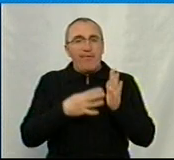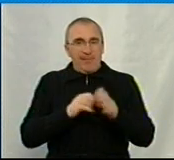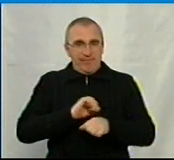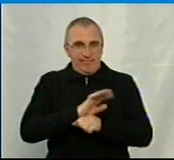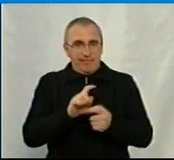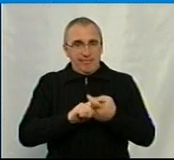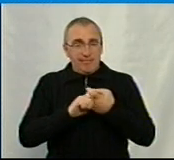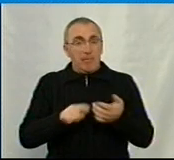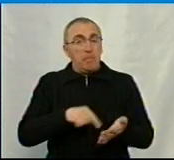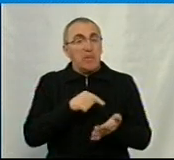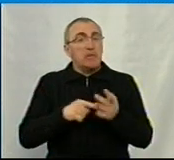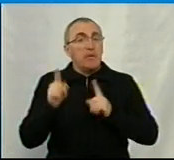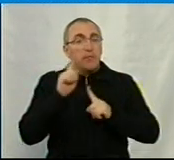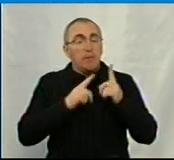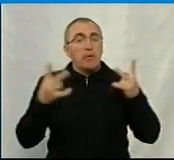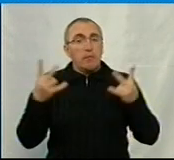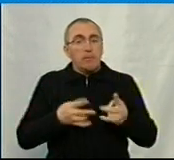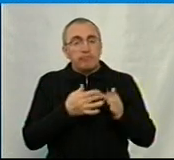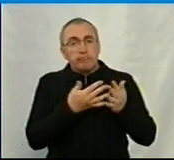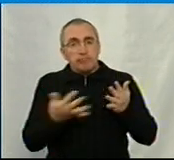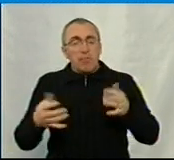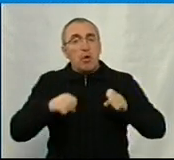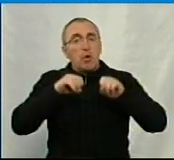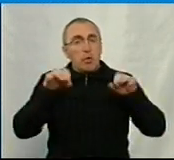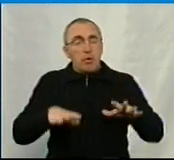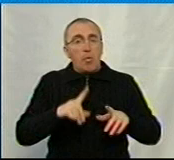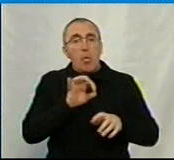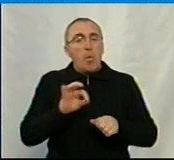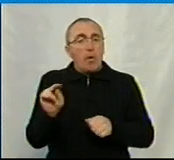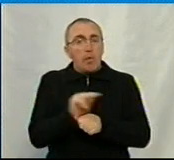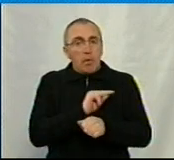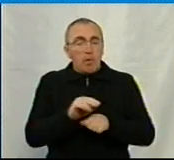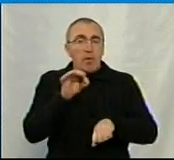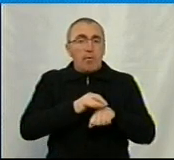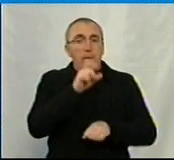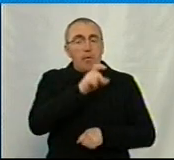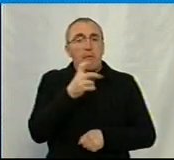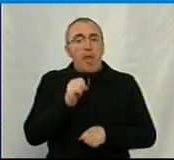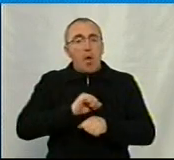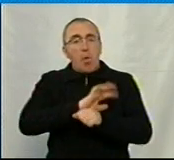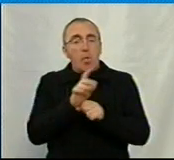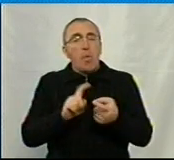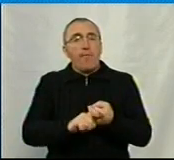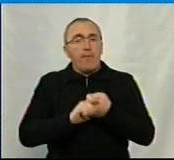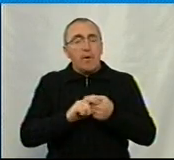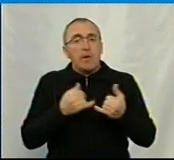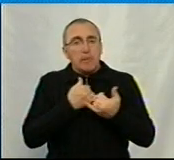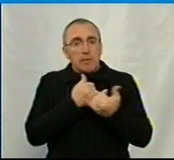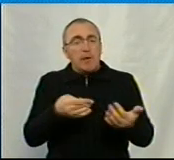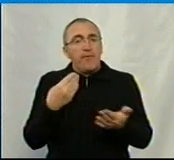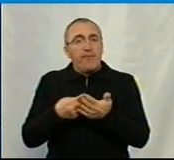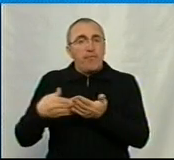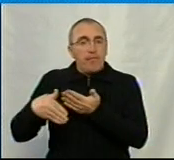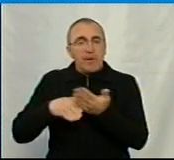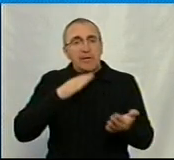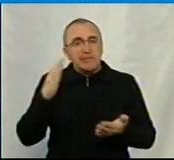'язку з цим міській владі необхідно прийняти низку важливих рішень, пов'язаних із лікуванням хворих на коронавірус, а також забезпечити фінансування